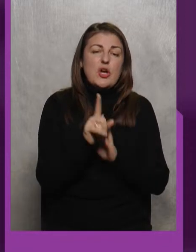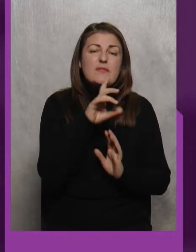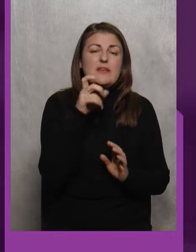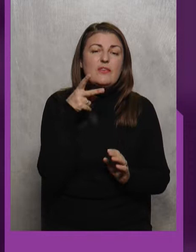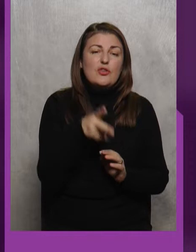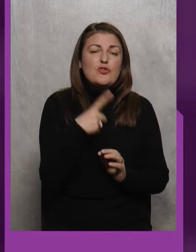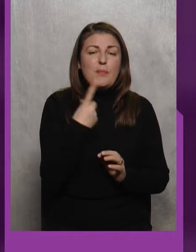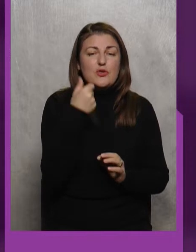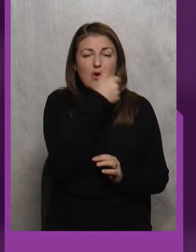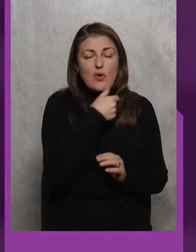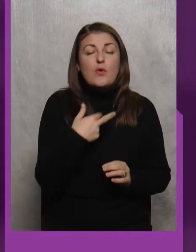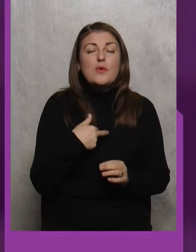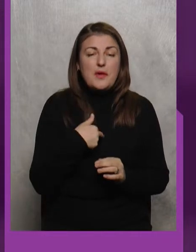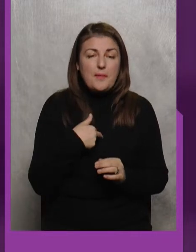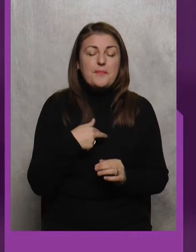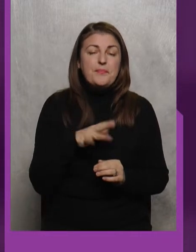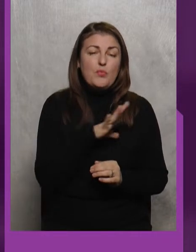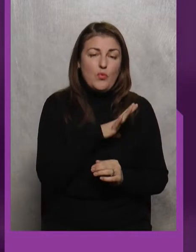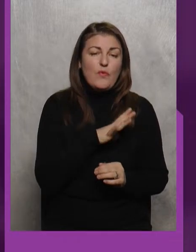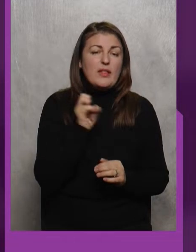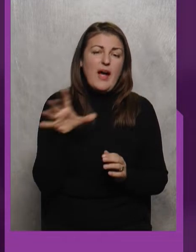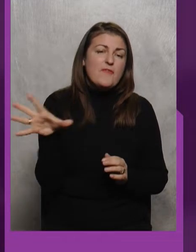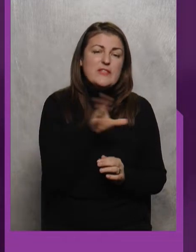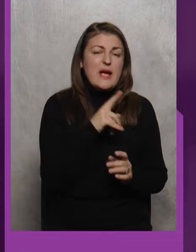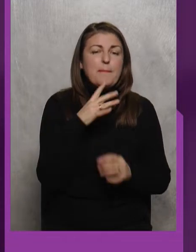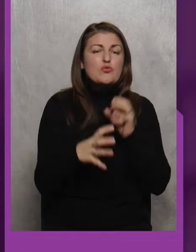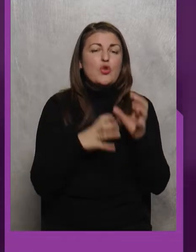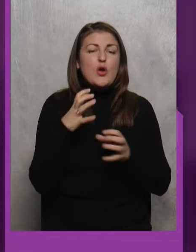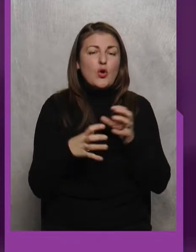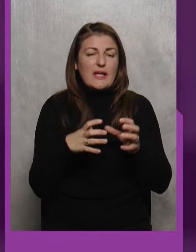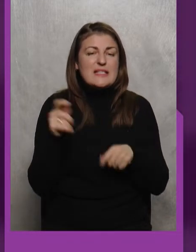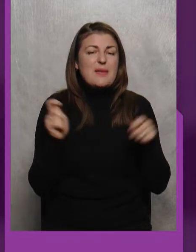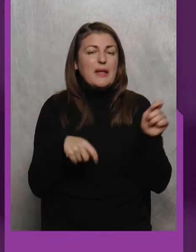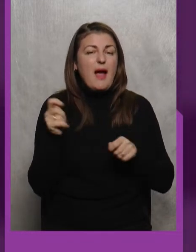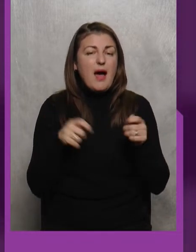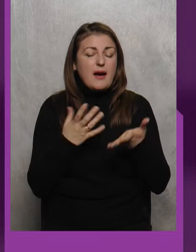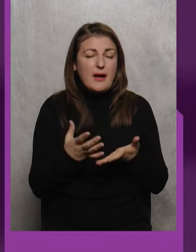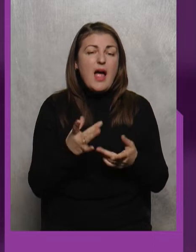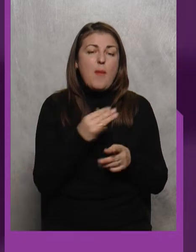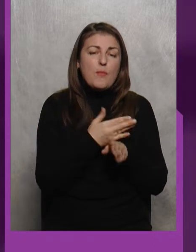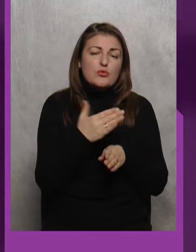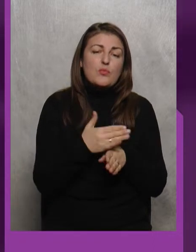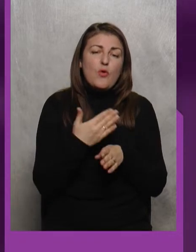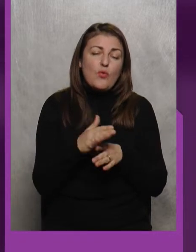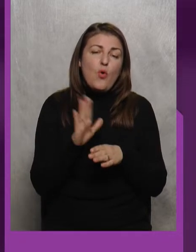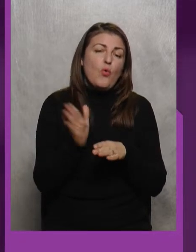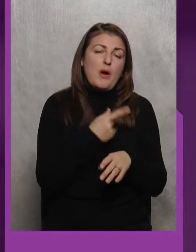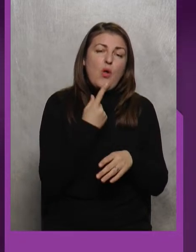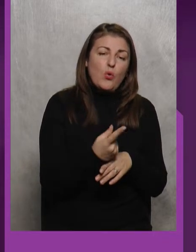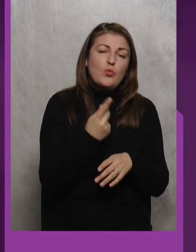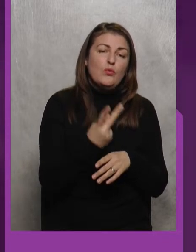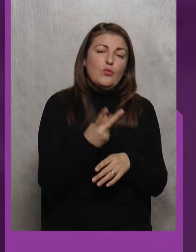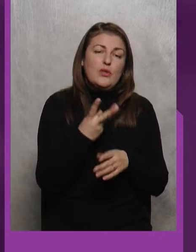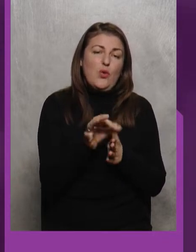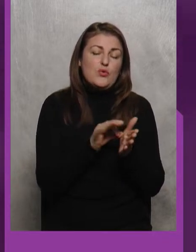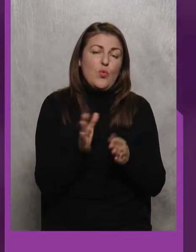року Я Був на усіх Міжнародних семінарах Він поступово вийшов Убрали одну Другу Третю